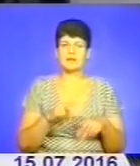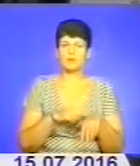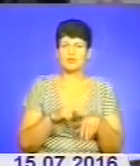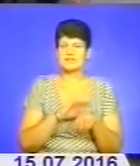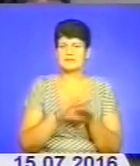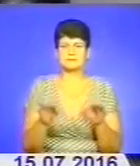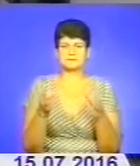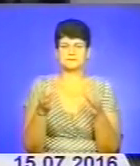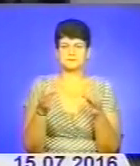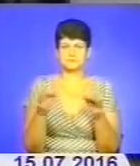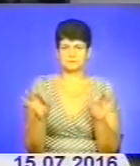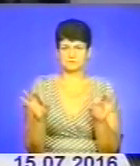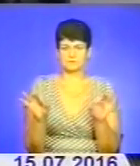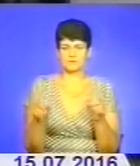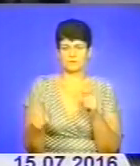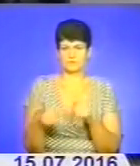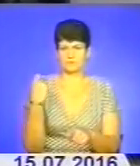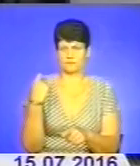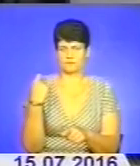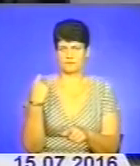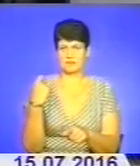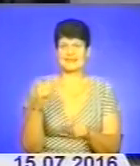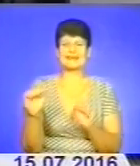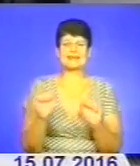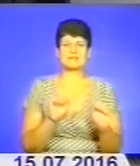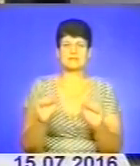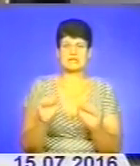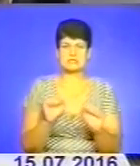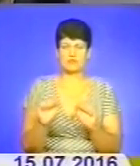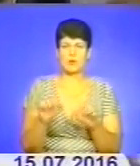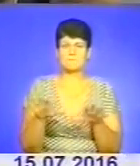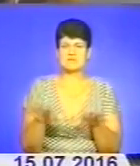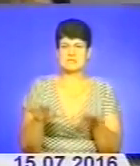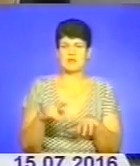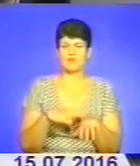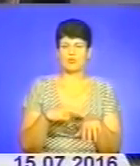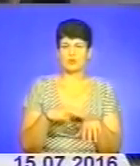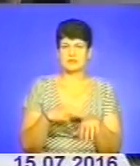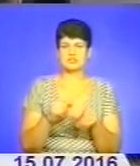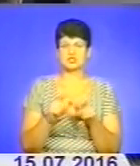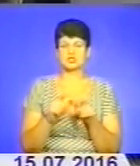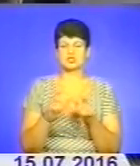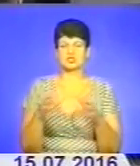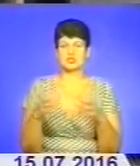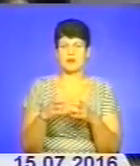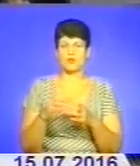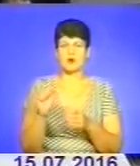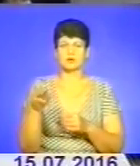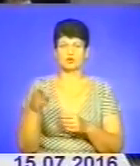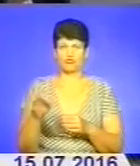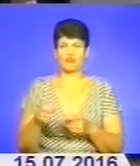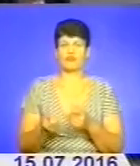допустив будь-якого порушення. І керівництво місцевої поліції, і штабу АТО виявилися